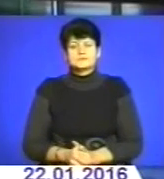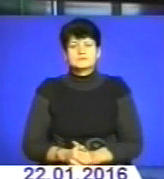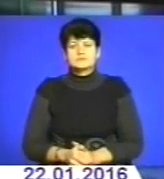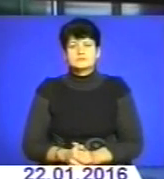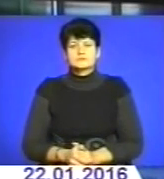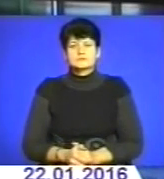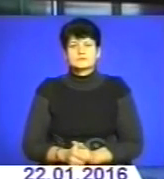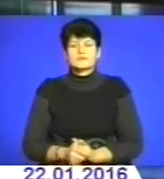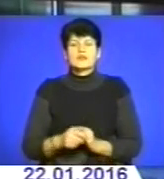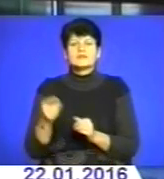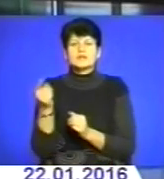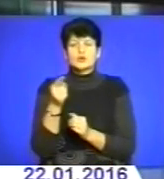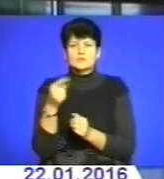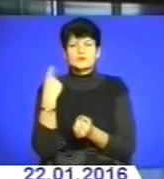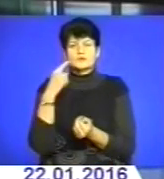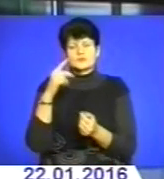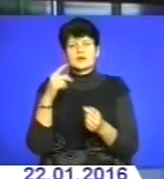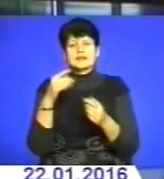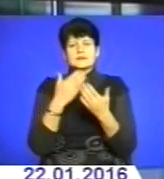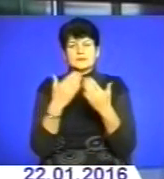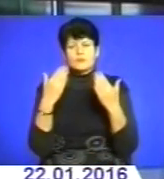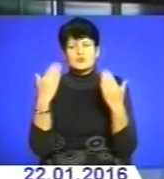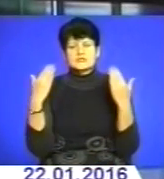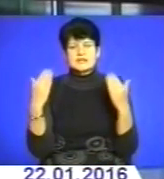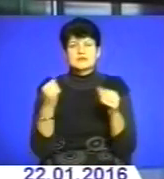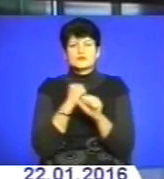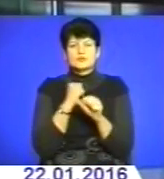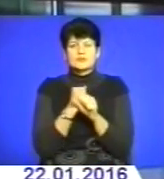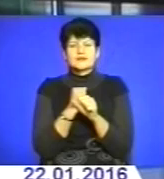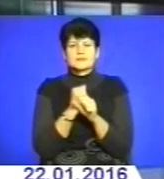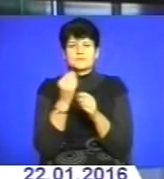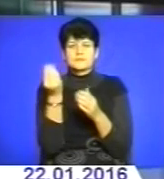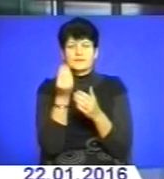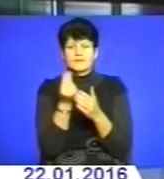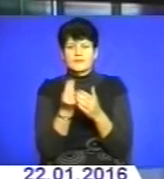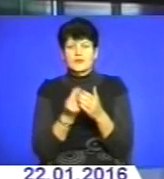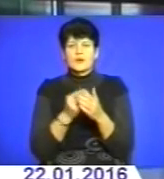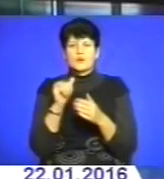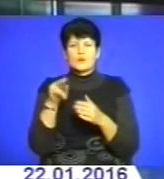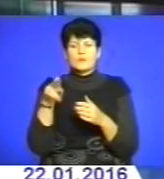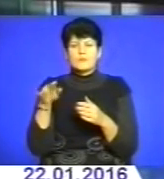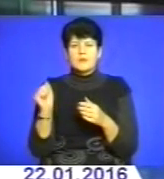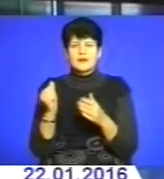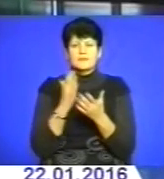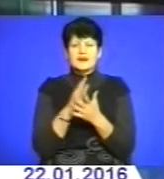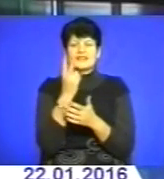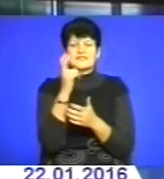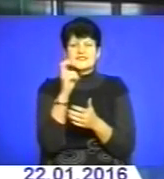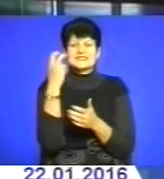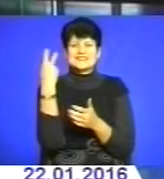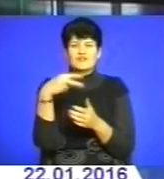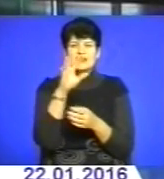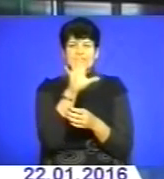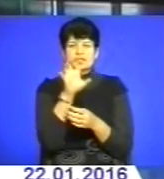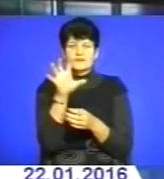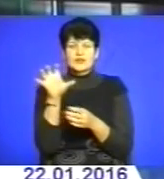В Тернопільському краєзнавчому музеї відкрили виставку підпільної графіки ООН УПА, яка містить 220 світлин та серію повстанських